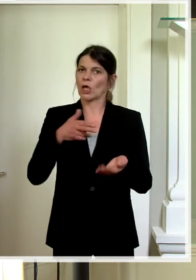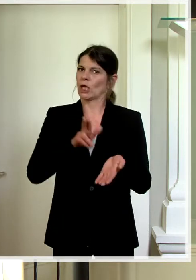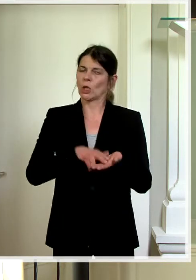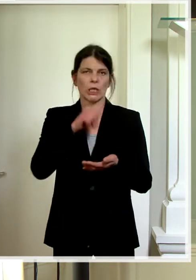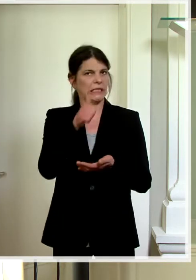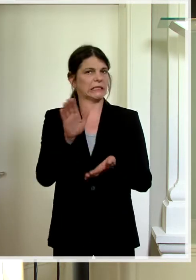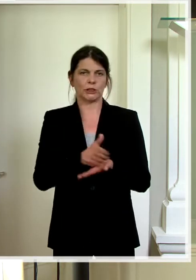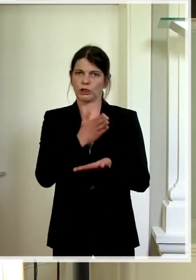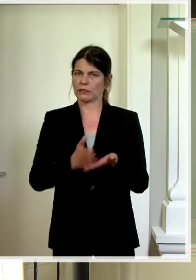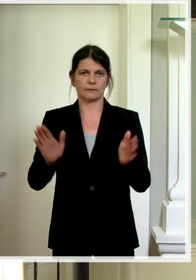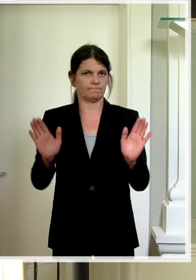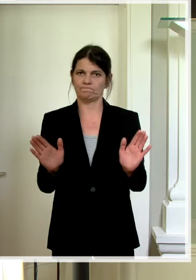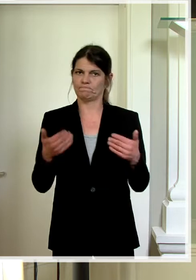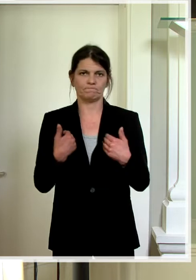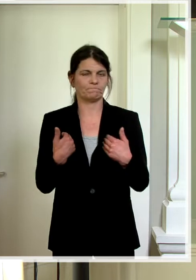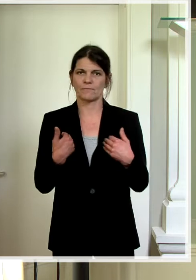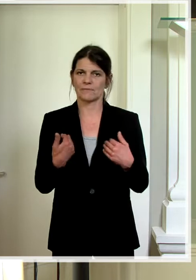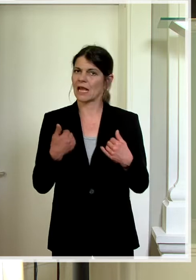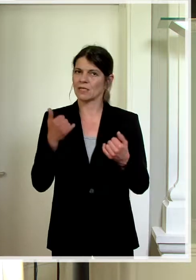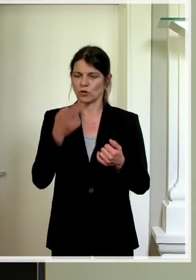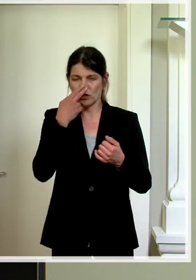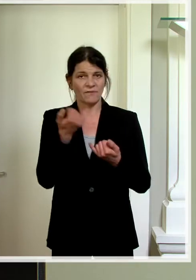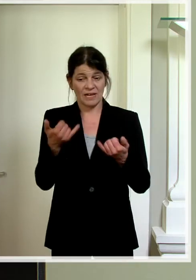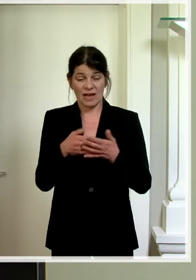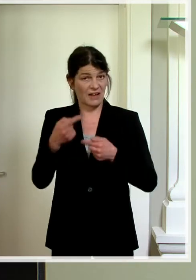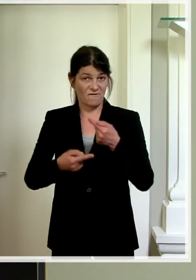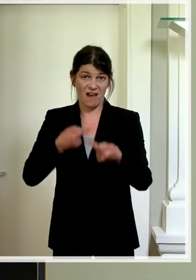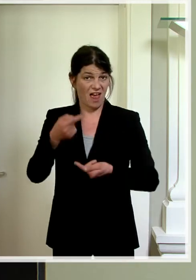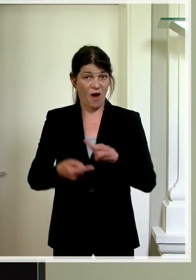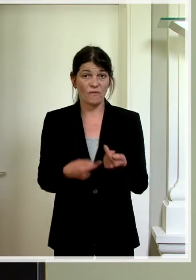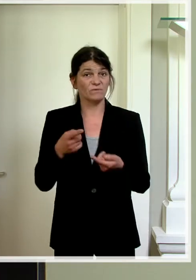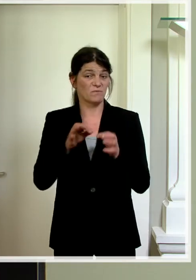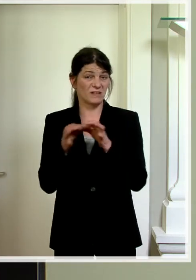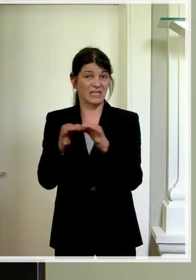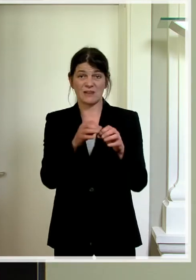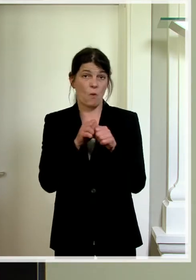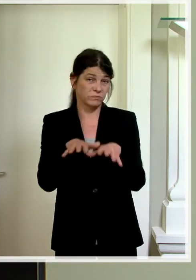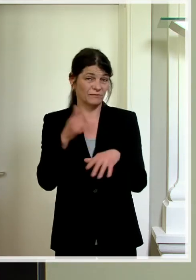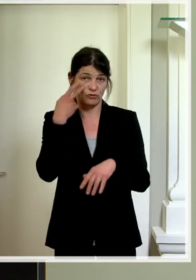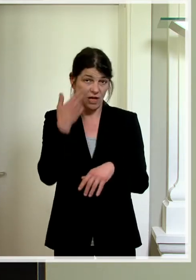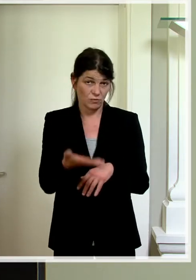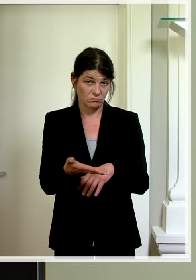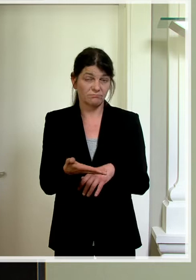Entscheidung gefällt noch, das wird auch vom weiteren Verlauf des Infektionsgeschehens abhängen.